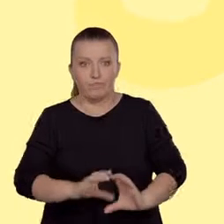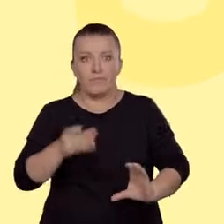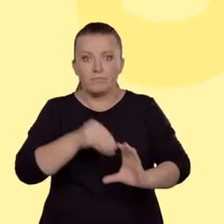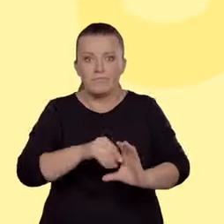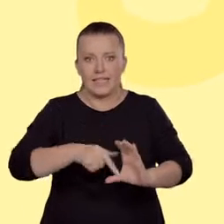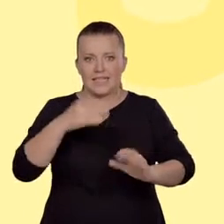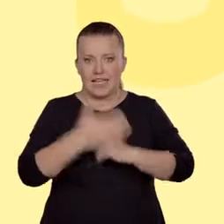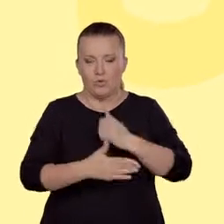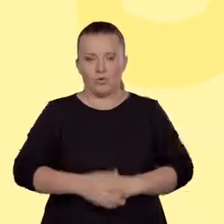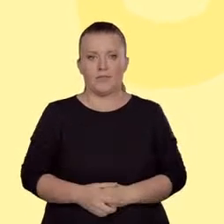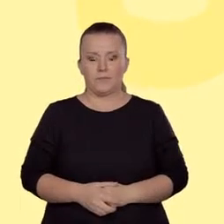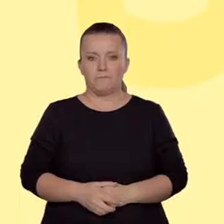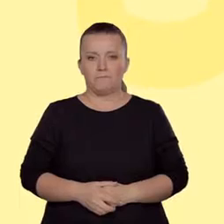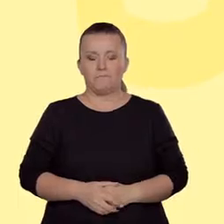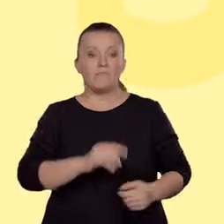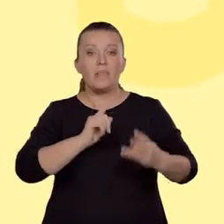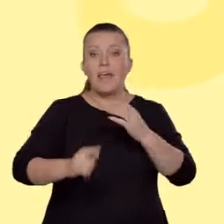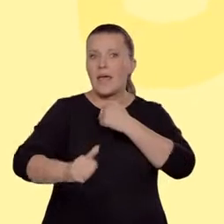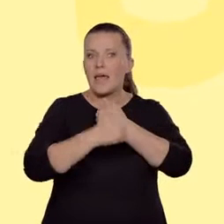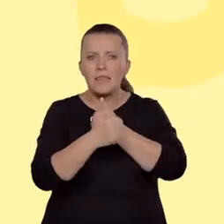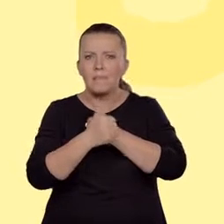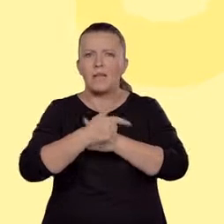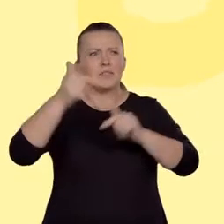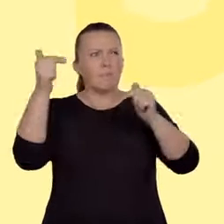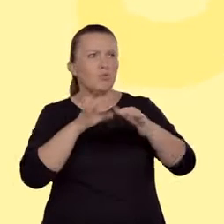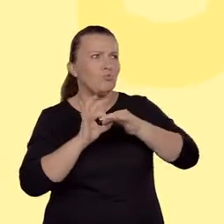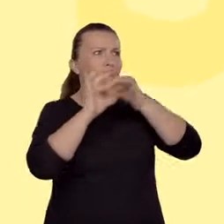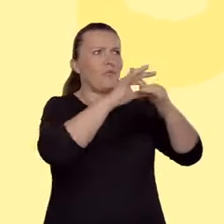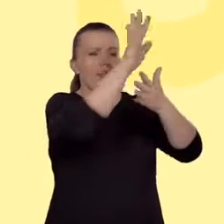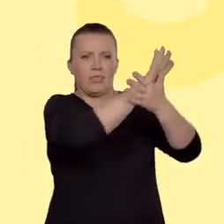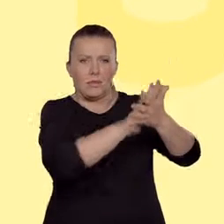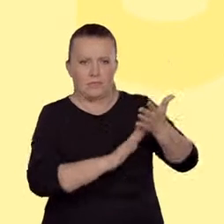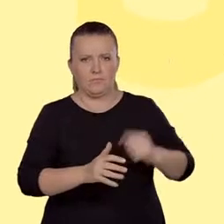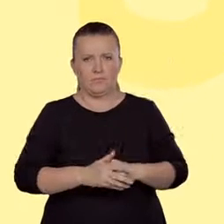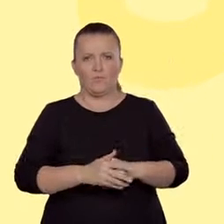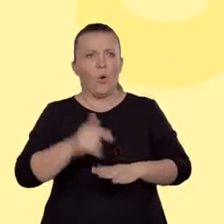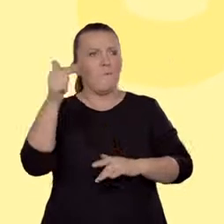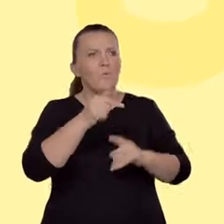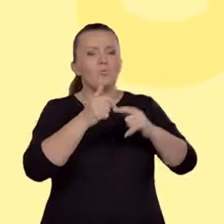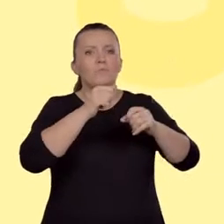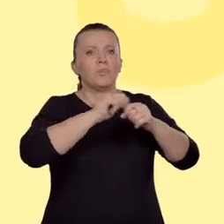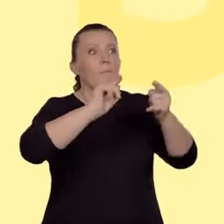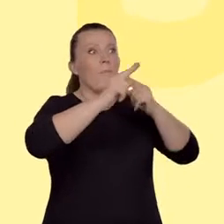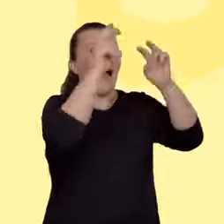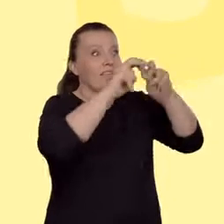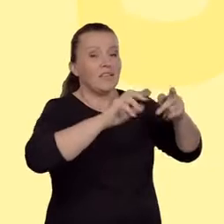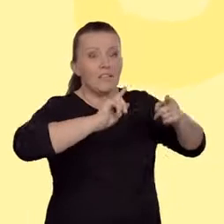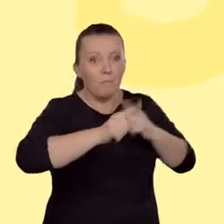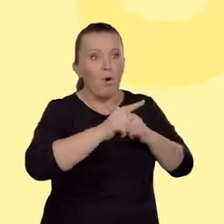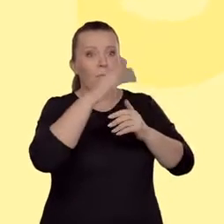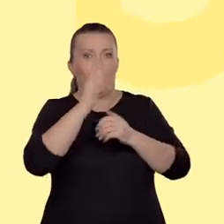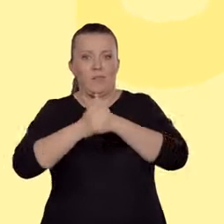Interpretowanie musi odwoływać się do utworu, musi opierać się na argumentach z niego wyprowadzonych, nie może być tylko ciągiem własnych skojarzeń.